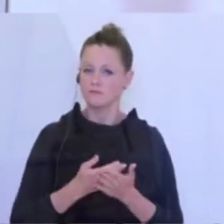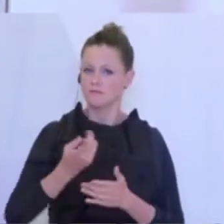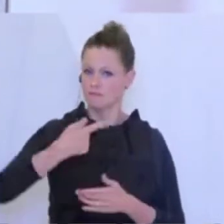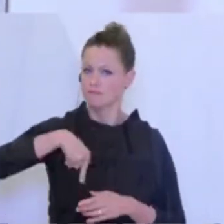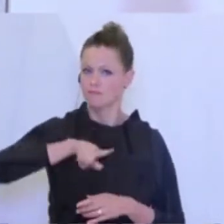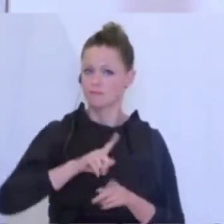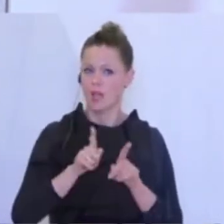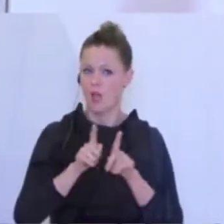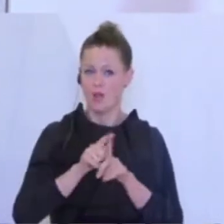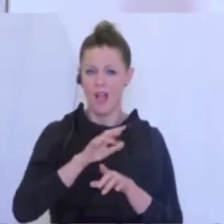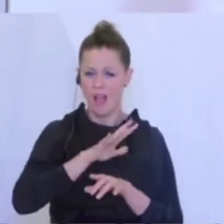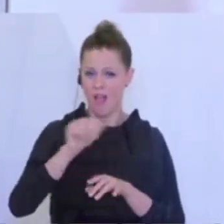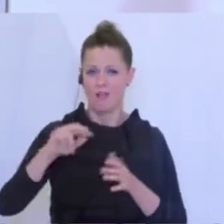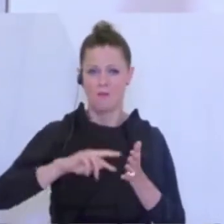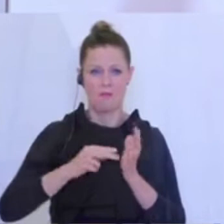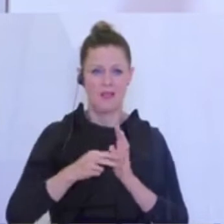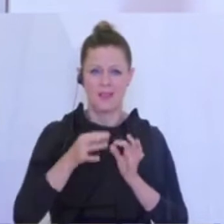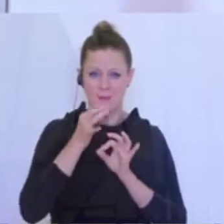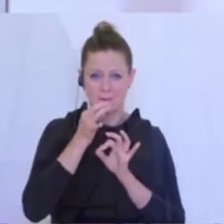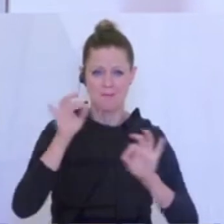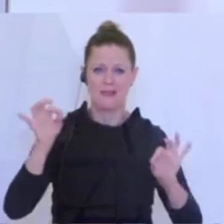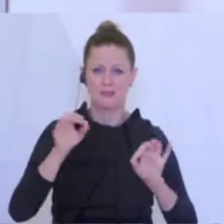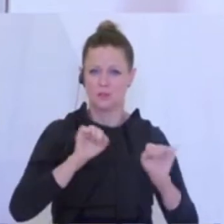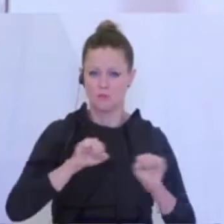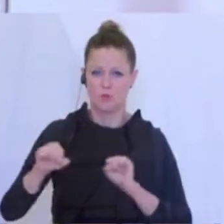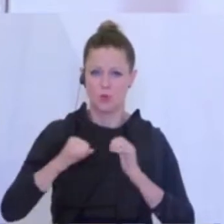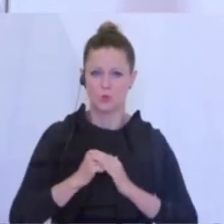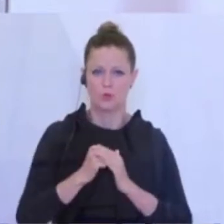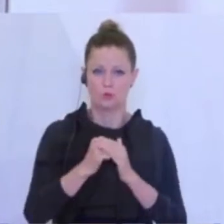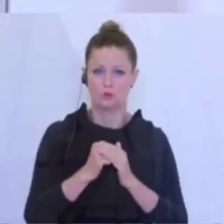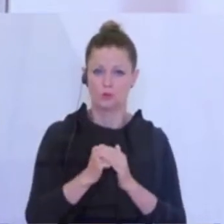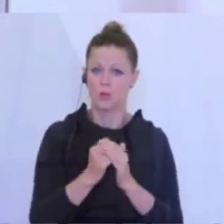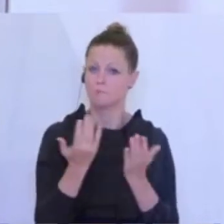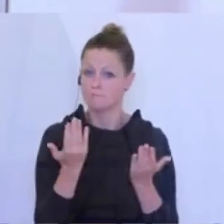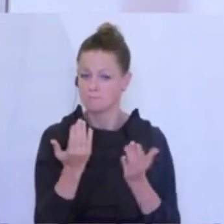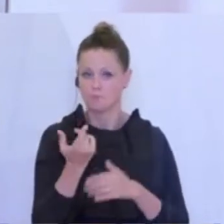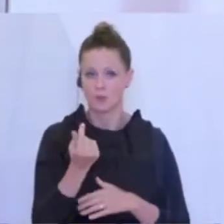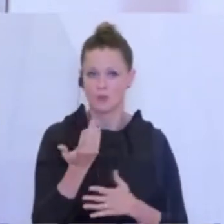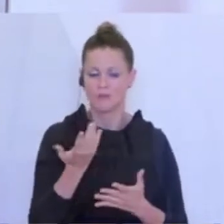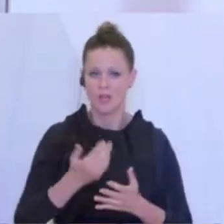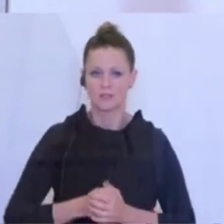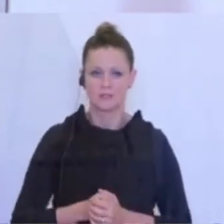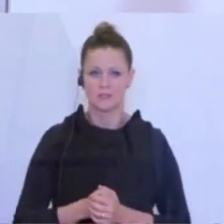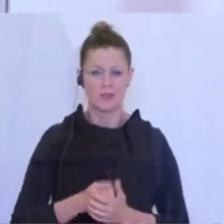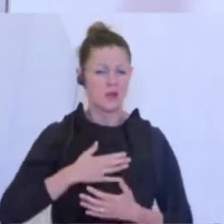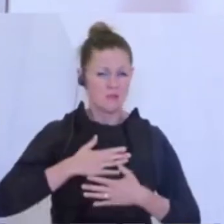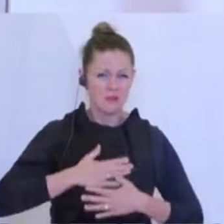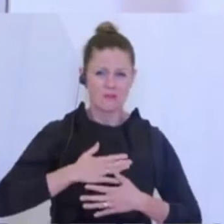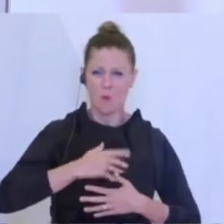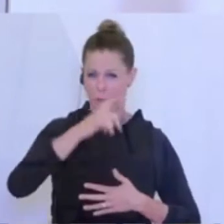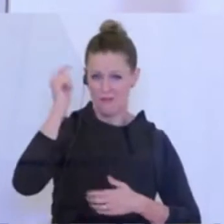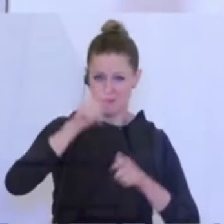alle vorgenommen, das bestmöglich zu unterstützen. Das bedeutet, dass ich froh bin, wenn die Bevölkerung